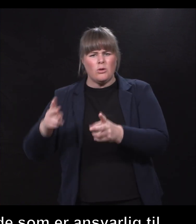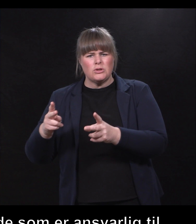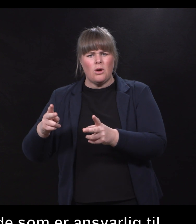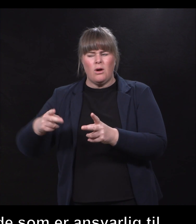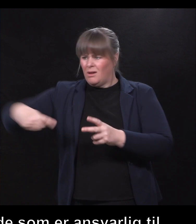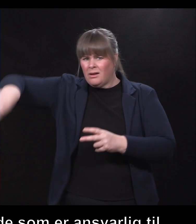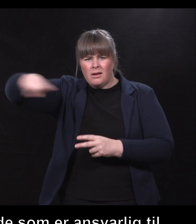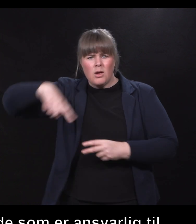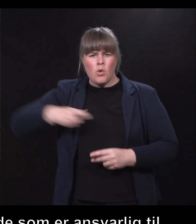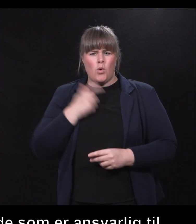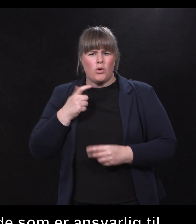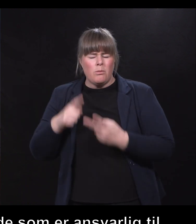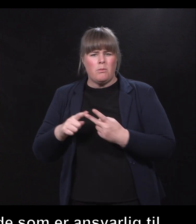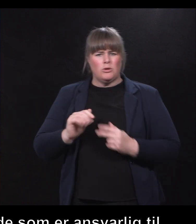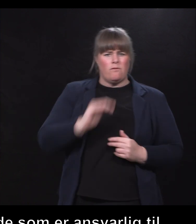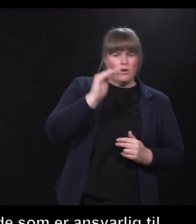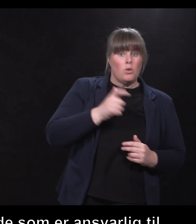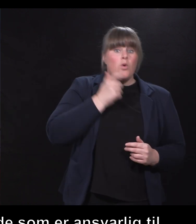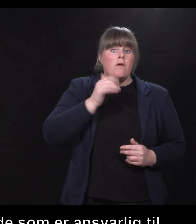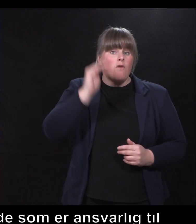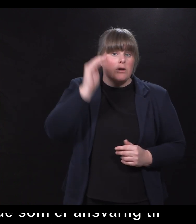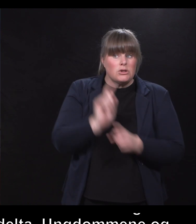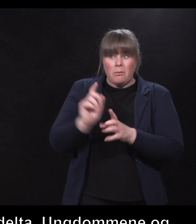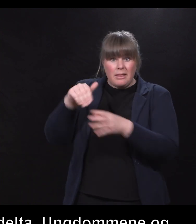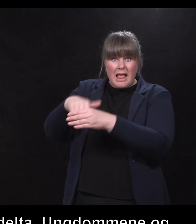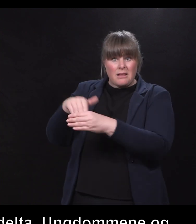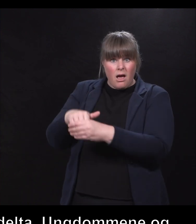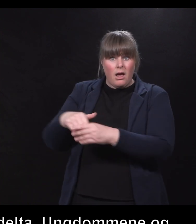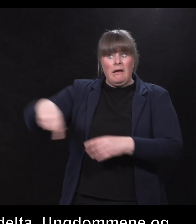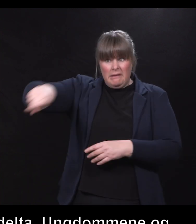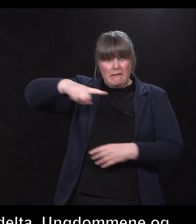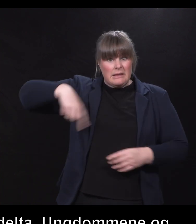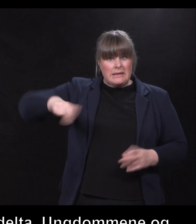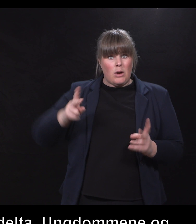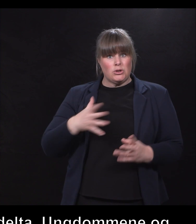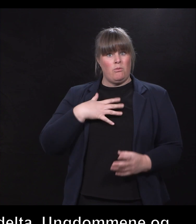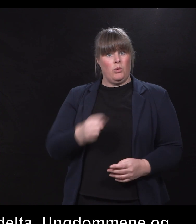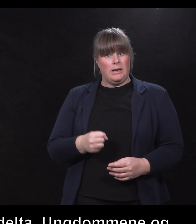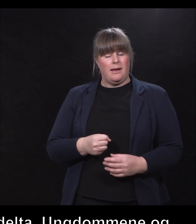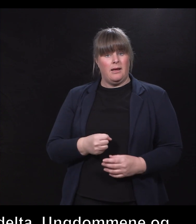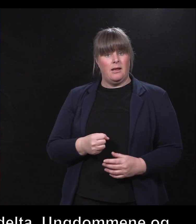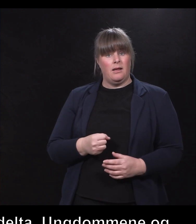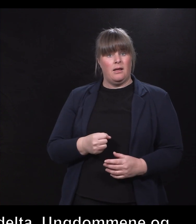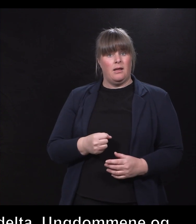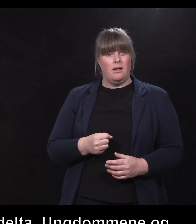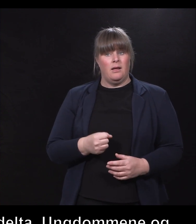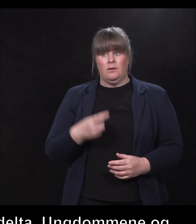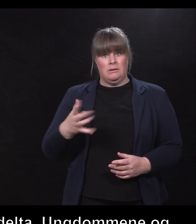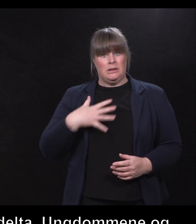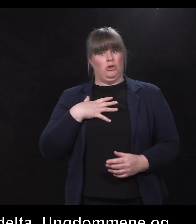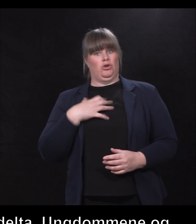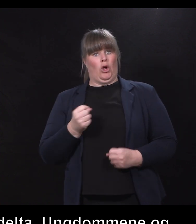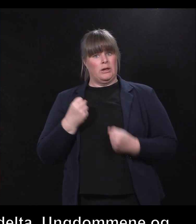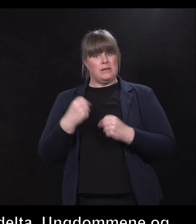og voksne, unge voksne som deltar, altså de er jo modige i det, og tør å satse,